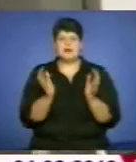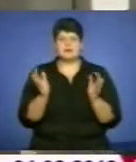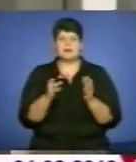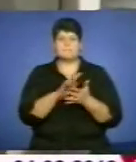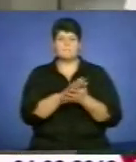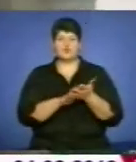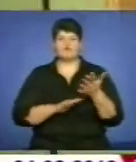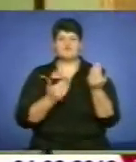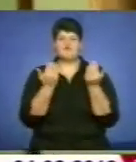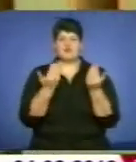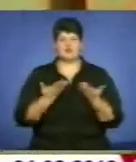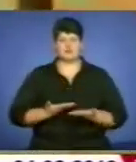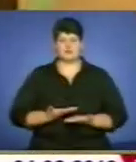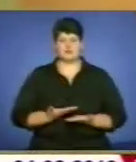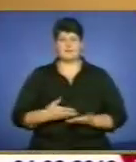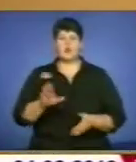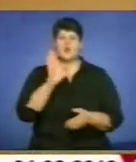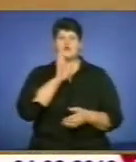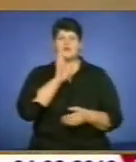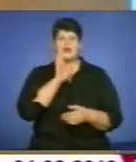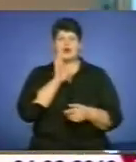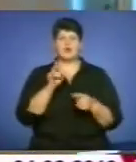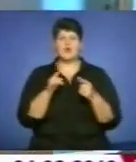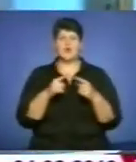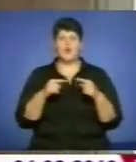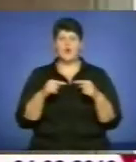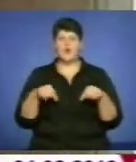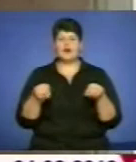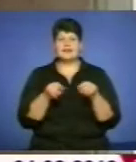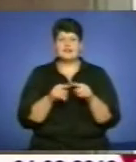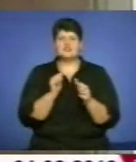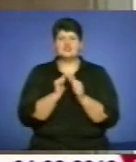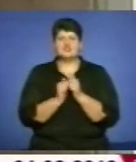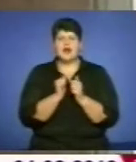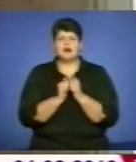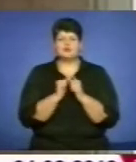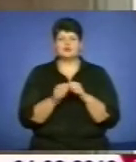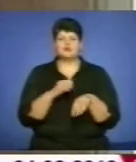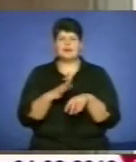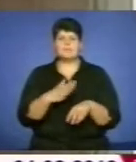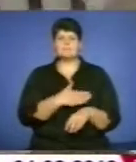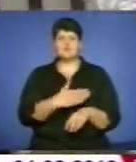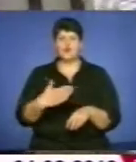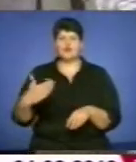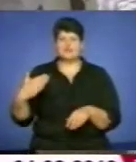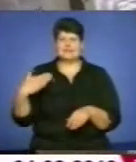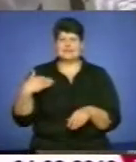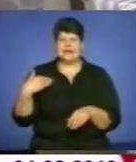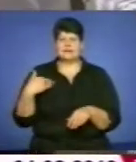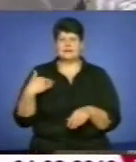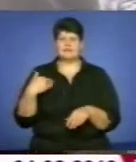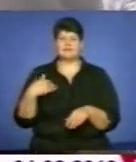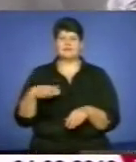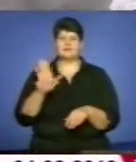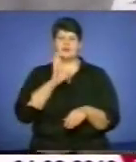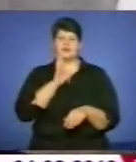ваше життя. У жінок органами-мішенями, які найчастіше уражає рак, є молочні залози та репродуктивна система.